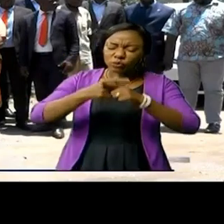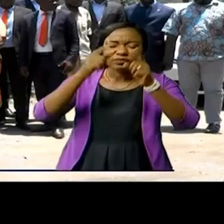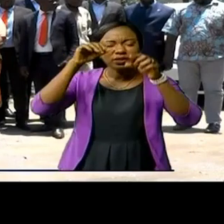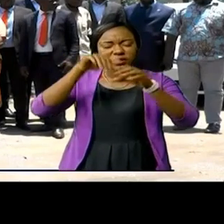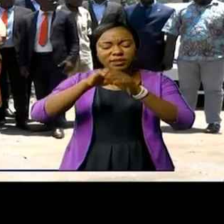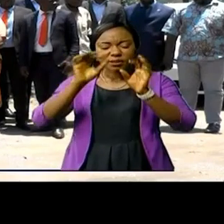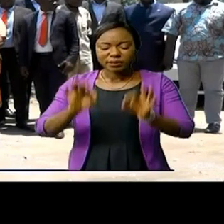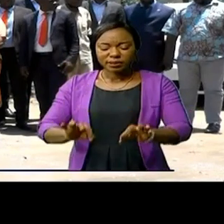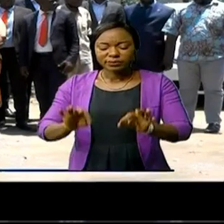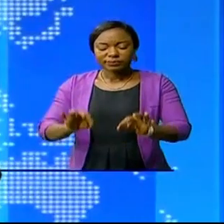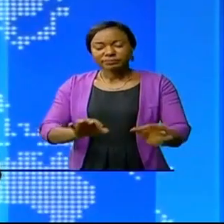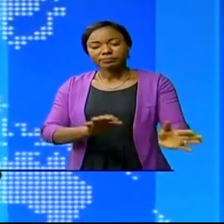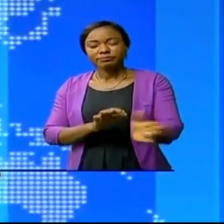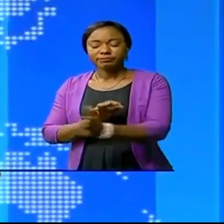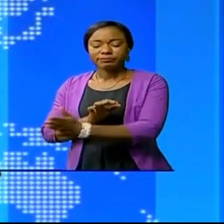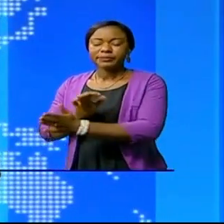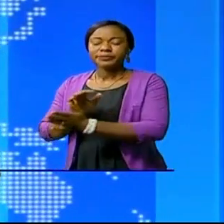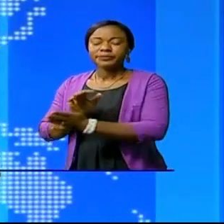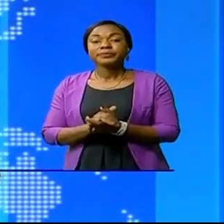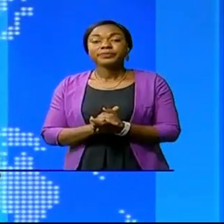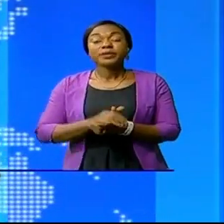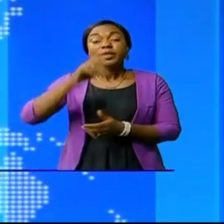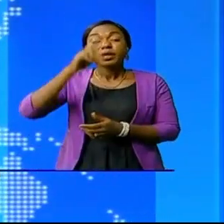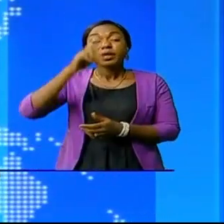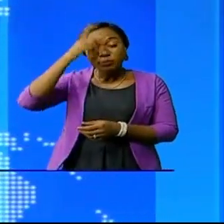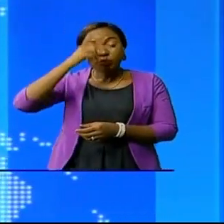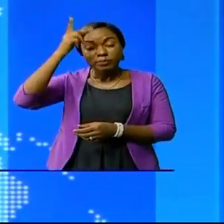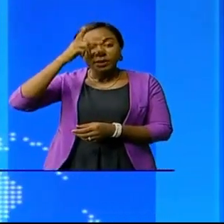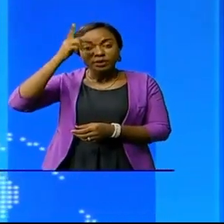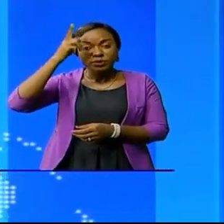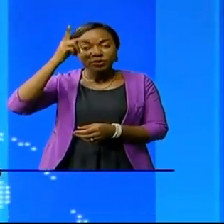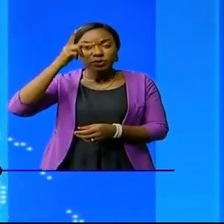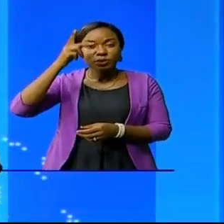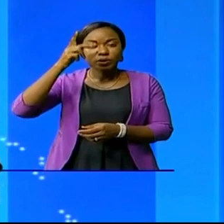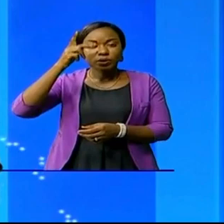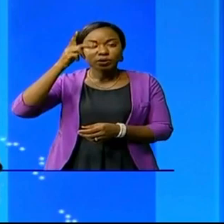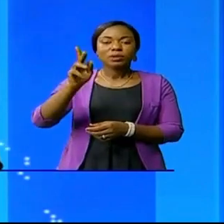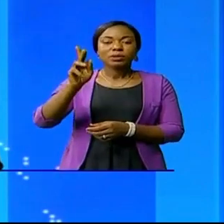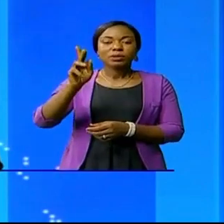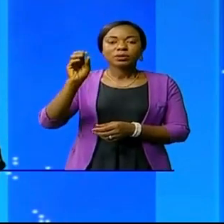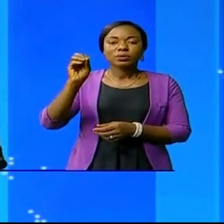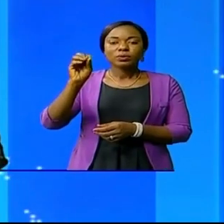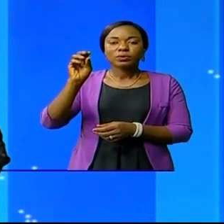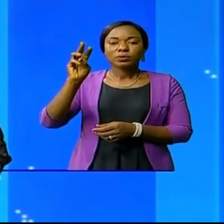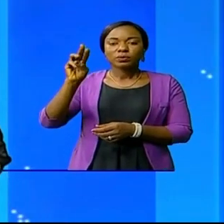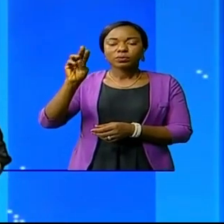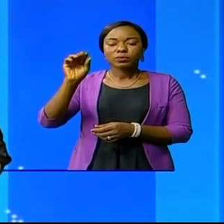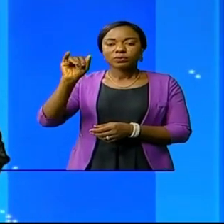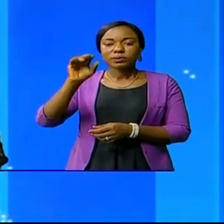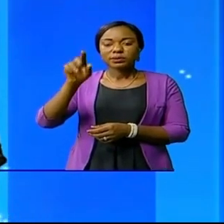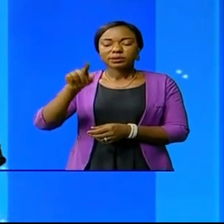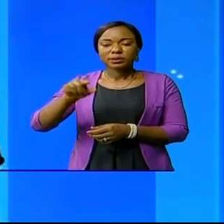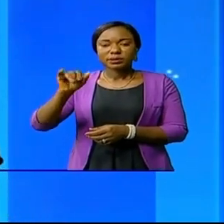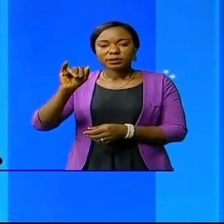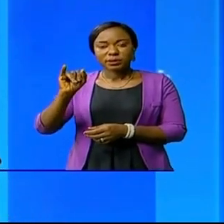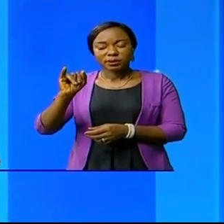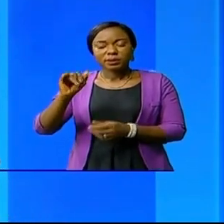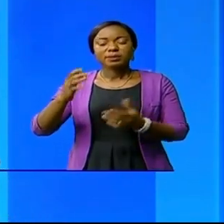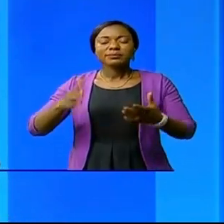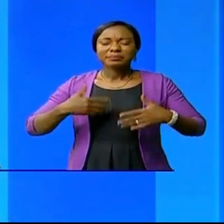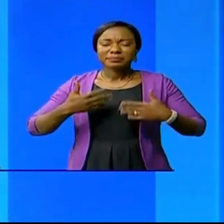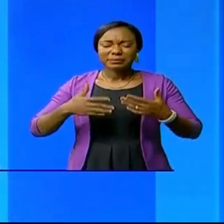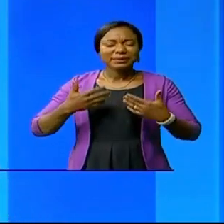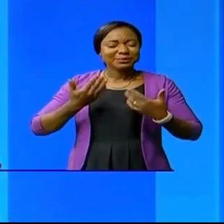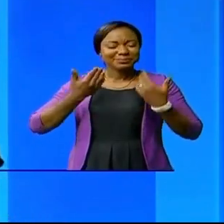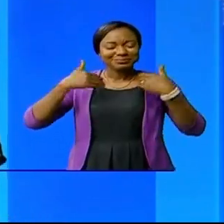secteur foncier. La population de Koloisi dans la province de Lualaba est dans une très grande satisfaction,